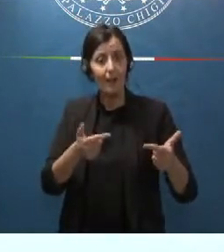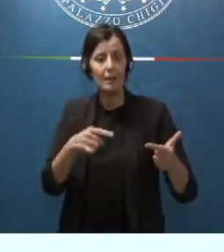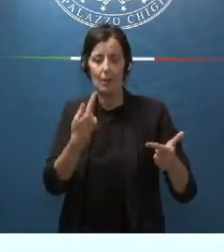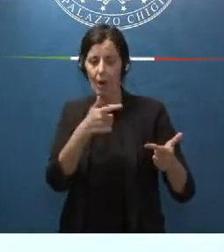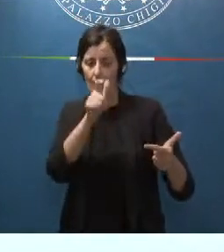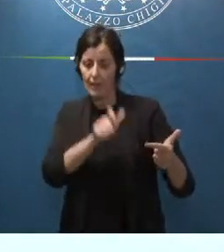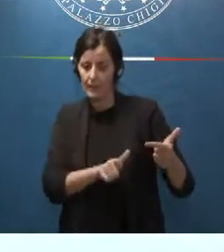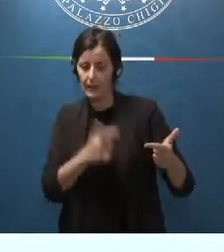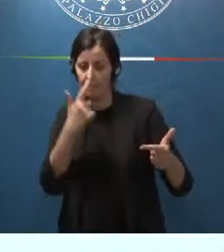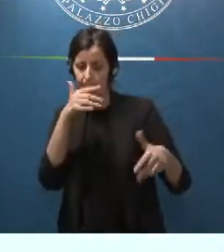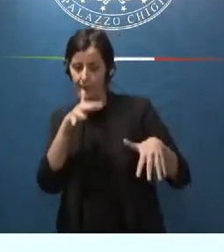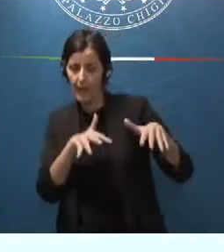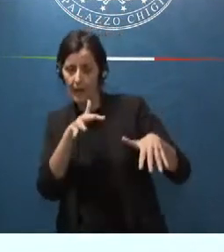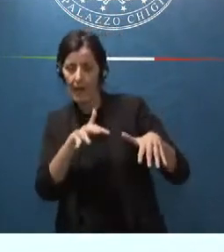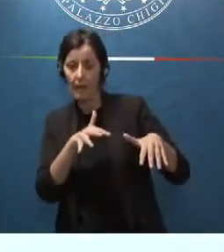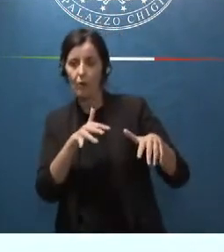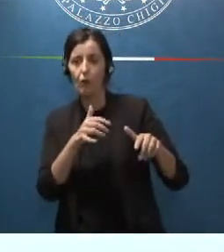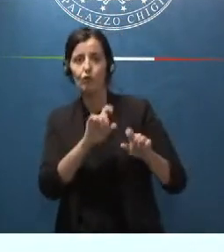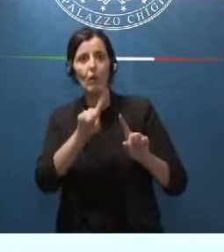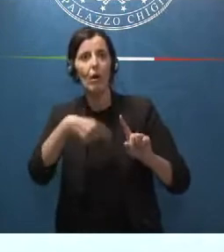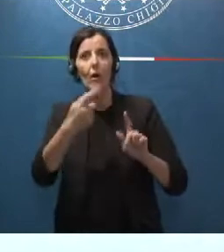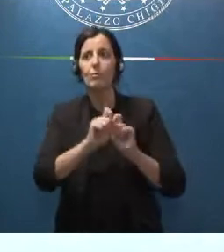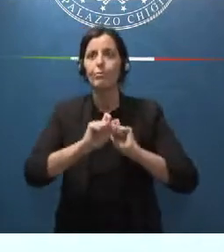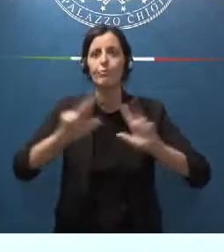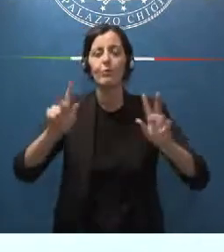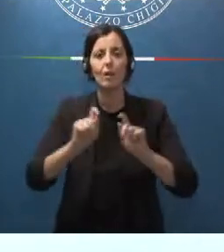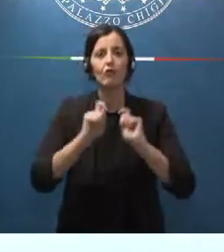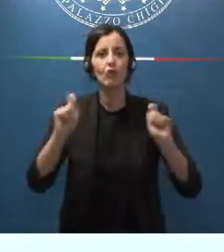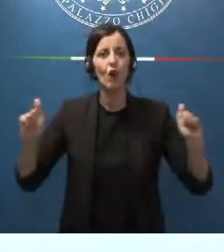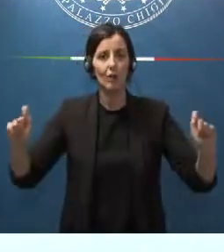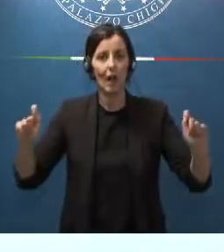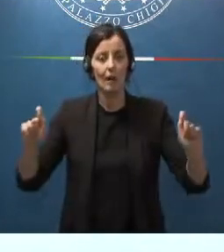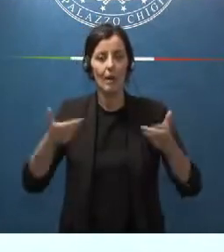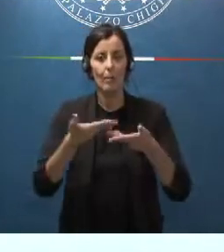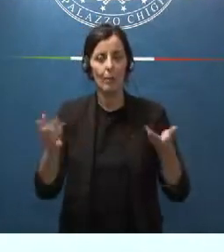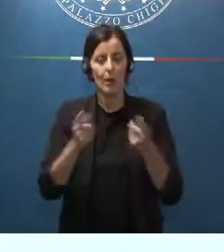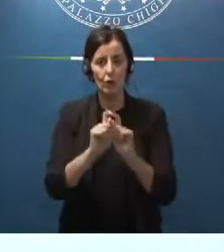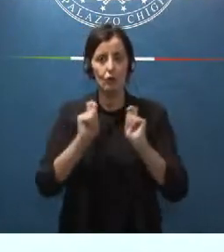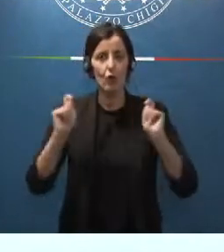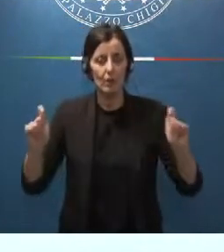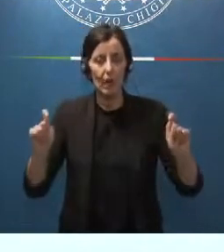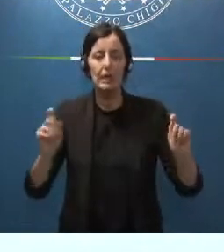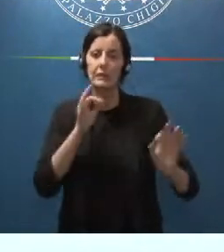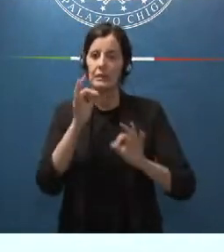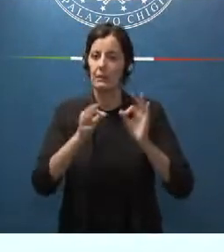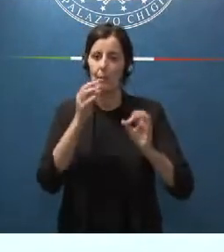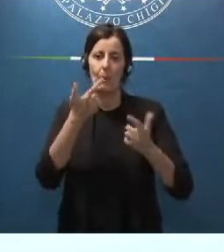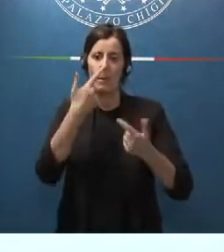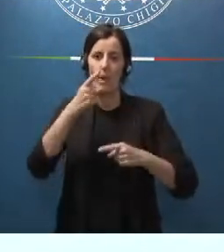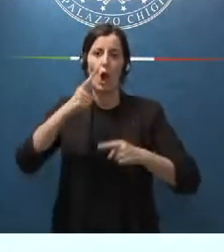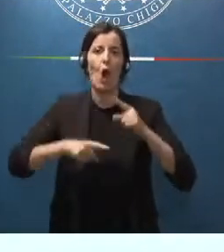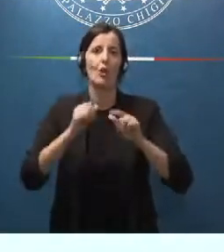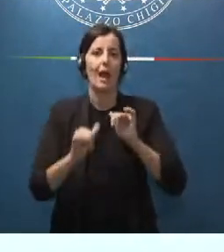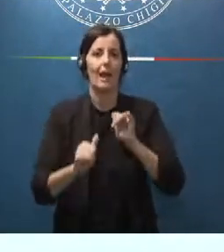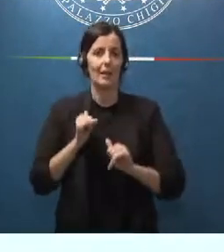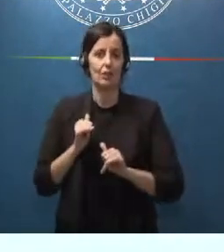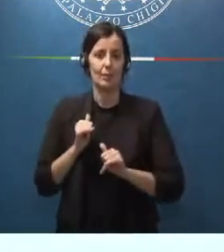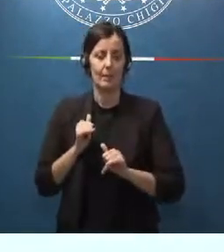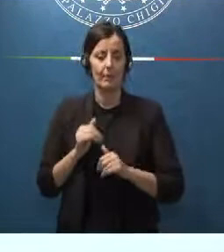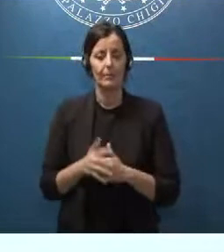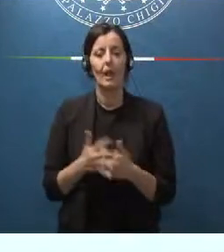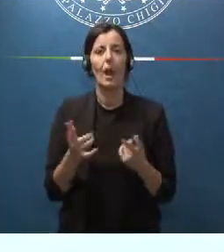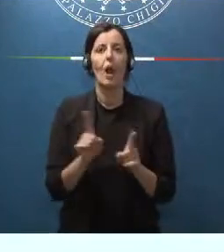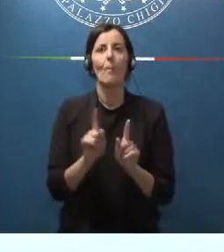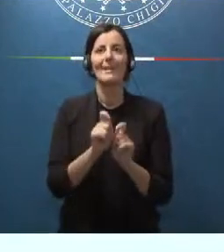indagato il giorno dopo finisce sui giornali e costituisce una condanna anticipata. Non è un bavaglio la